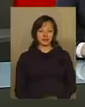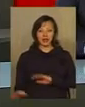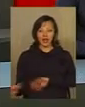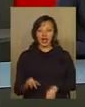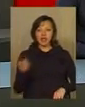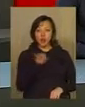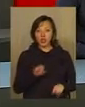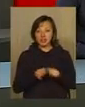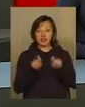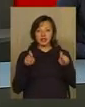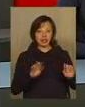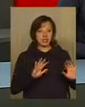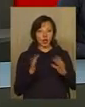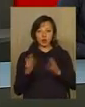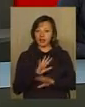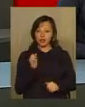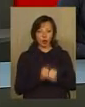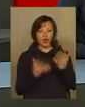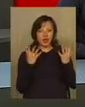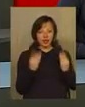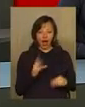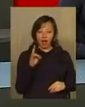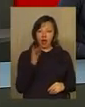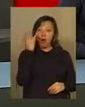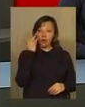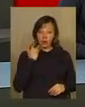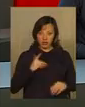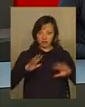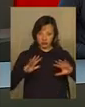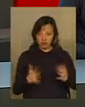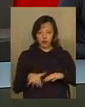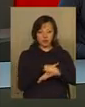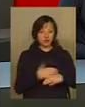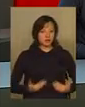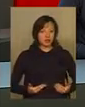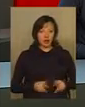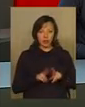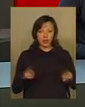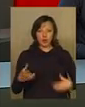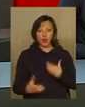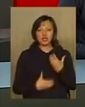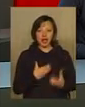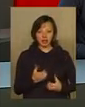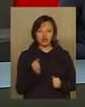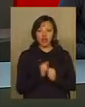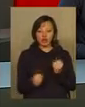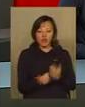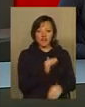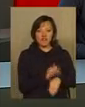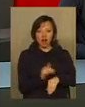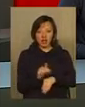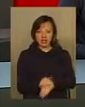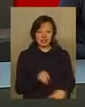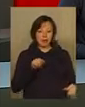Історичні відкриття стаються не щодня. Та коли це трапляється, суспільство переживає щось подібне до стресу. Адже часто нові факти